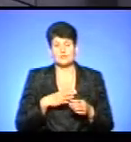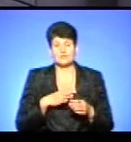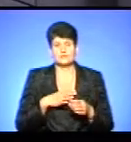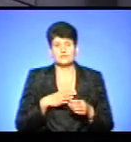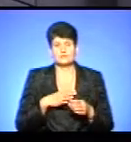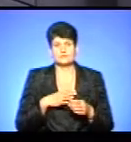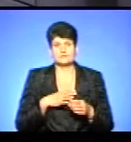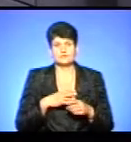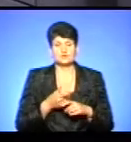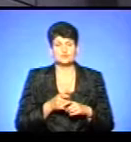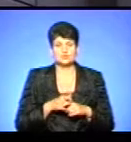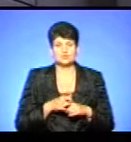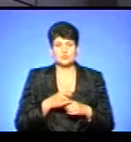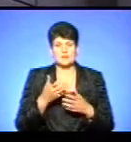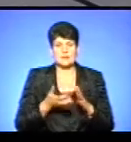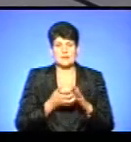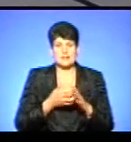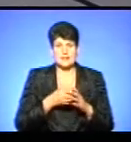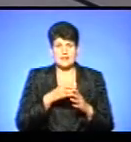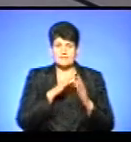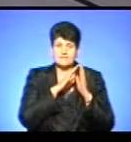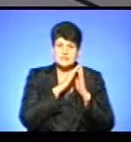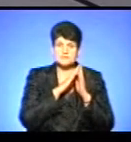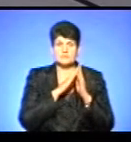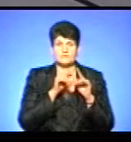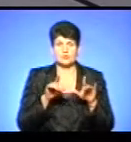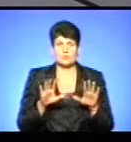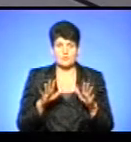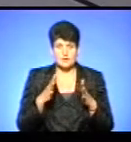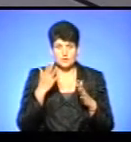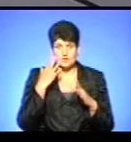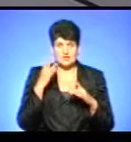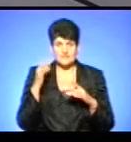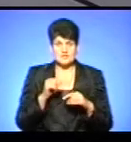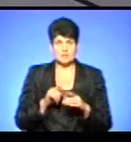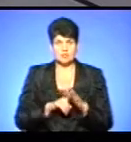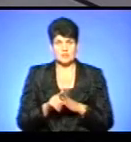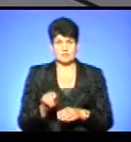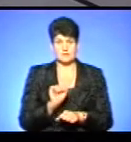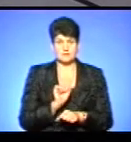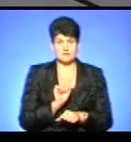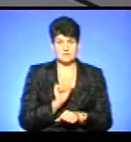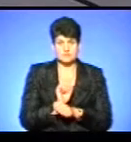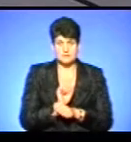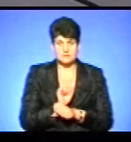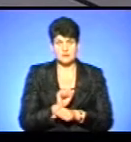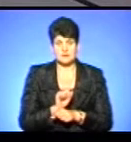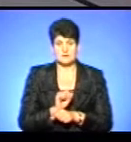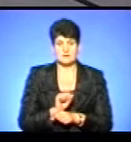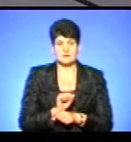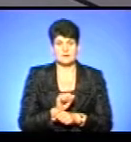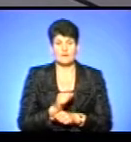невиспаний, дуже неважний в той момент. Я якось так пропустив той момент, коли всі почали гальмувати. І я коли вже зрозумів, що вже всі